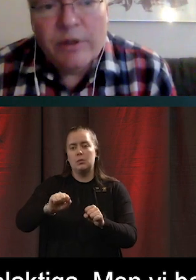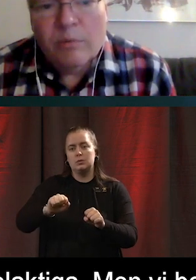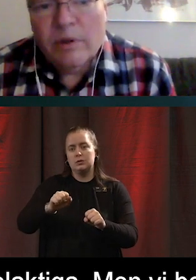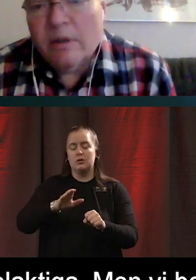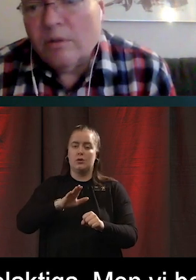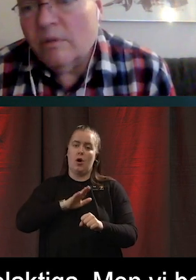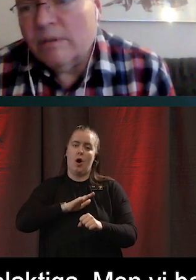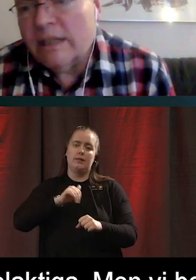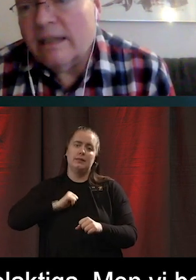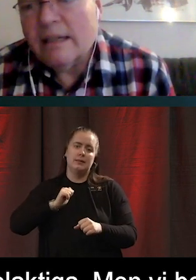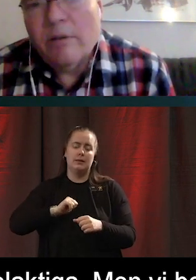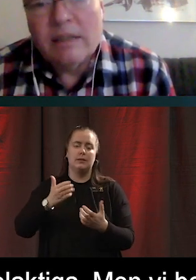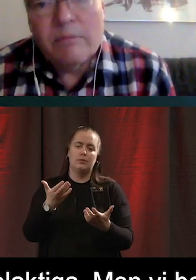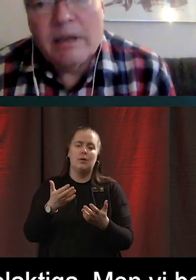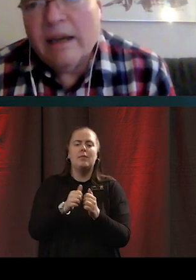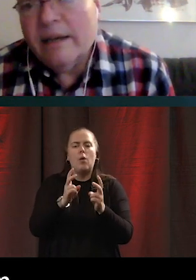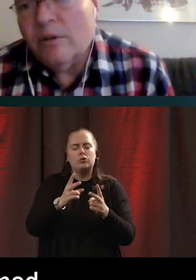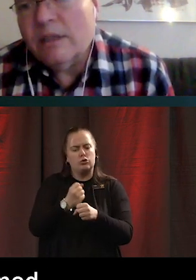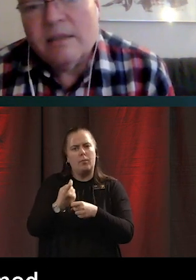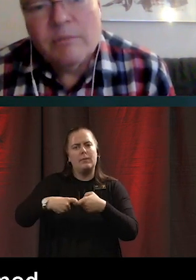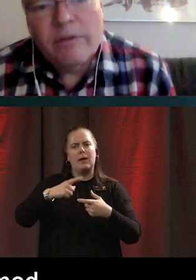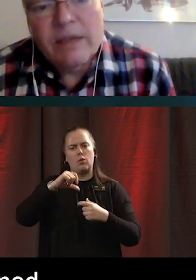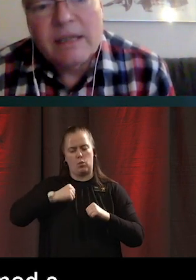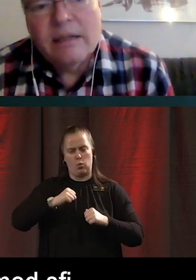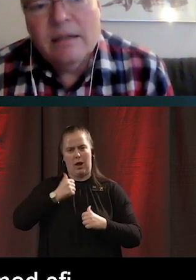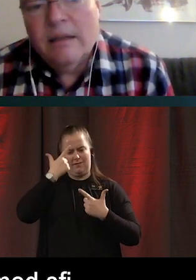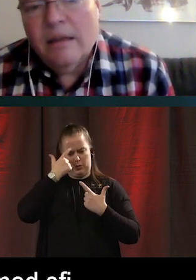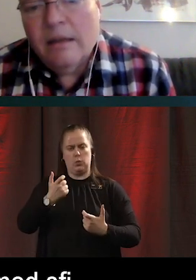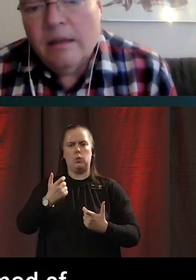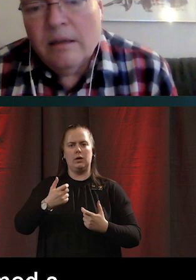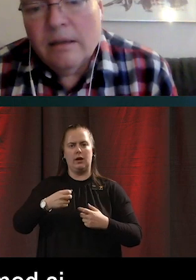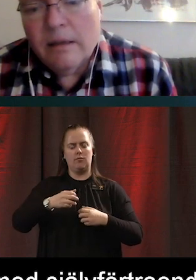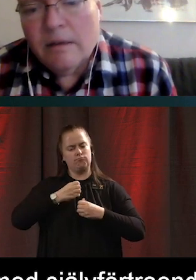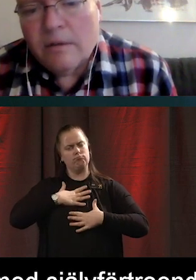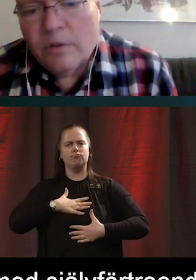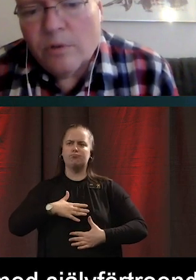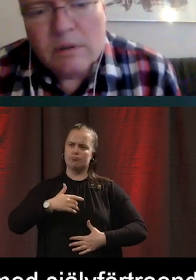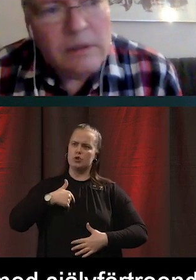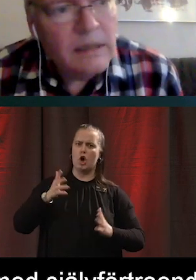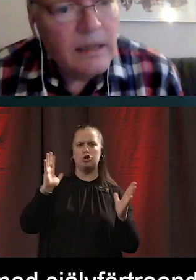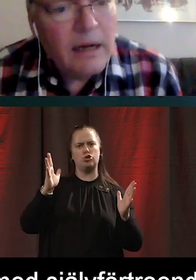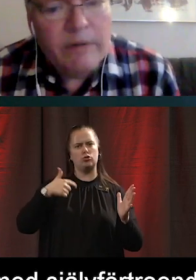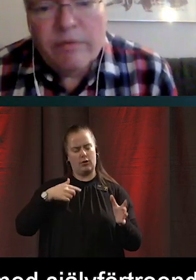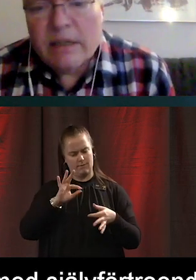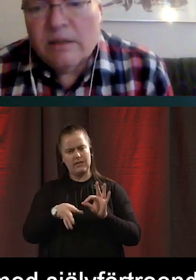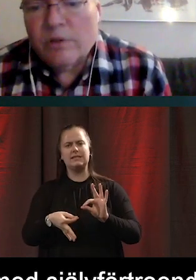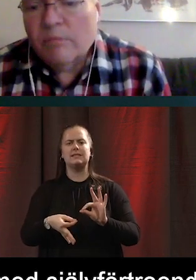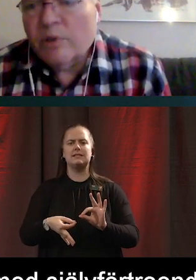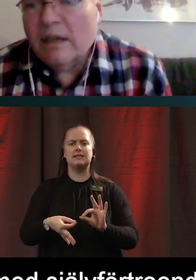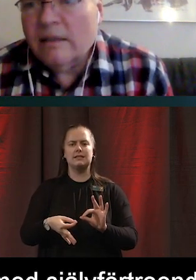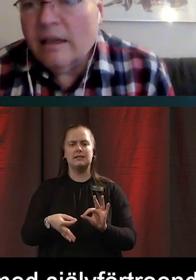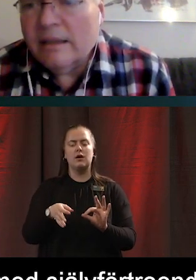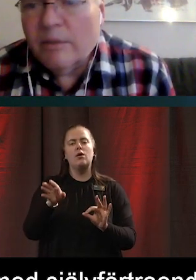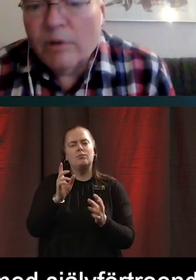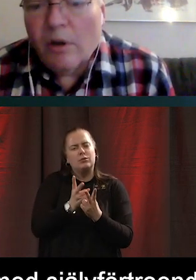självförtroende. Och känsla av att det här är ju någonting som jag fixar. Och då kanske vi faktiskt också